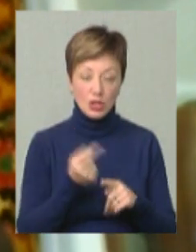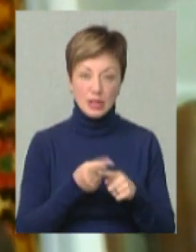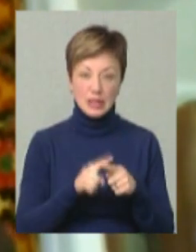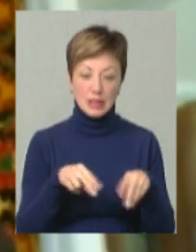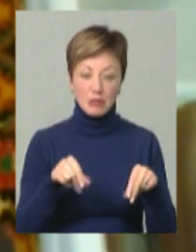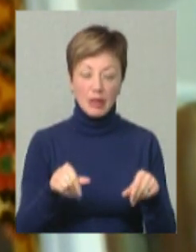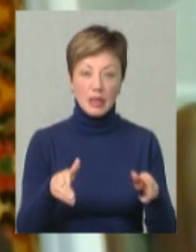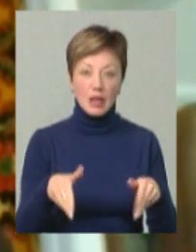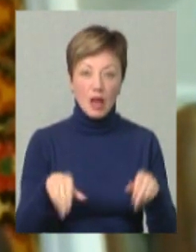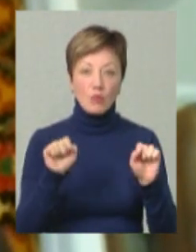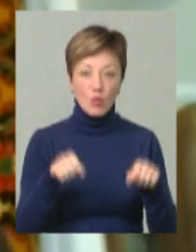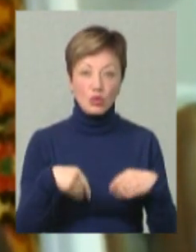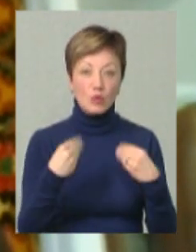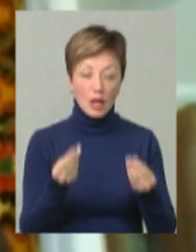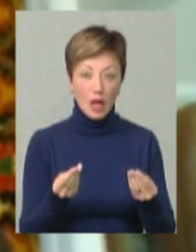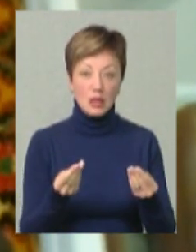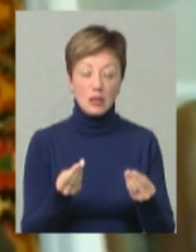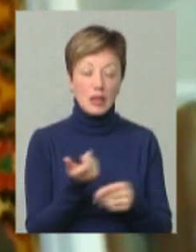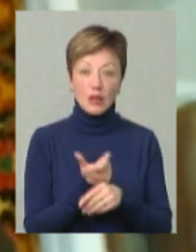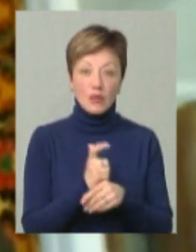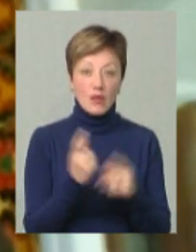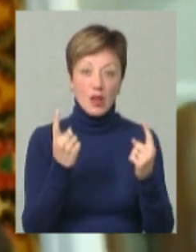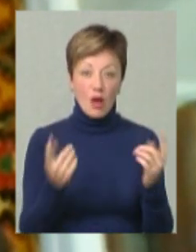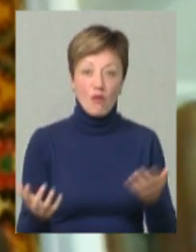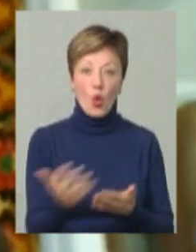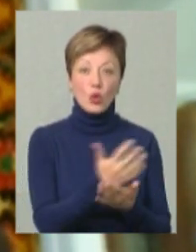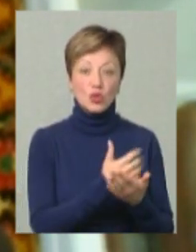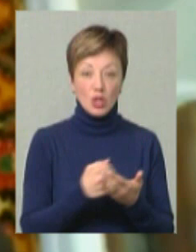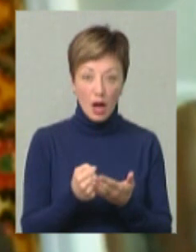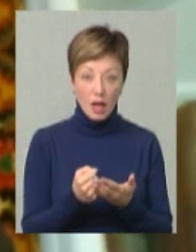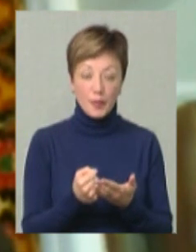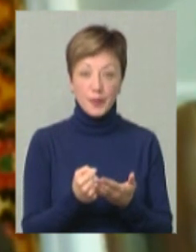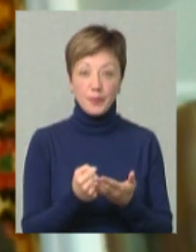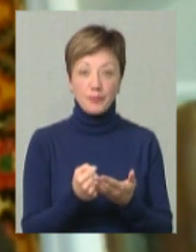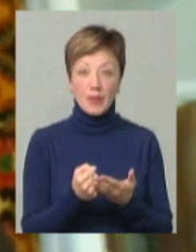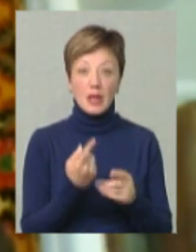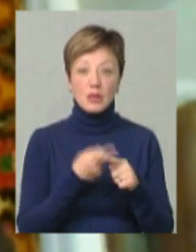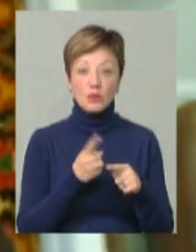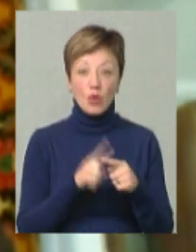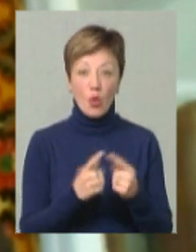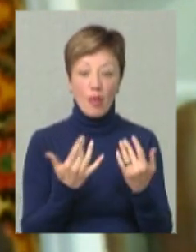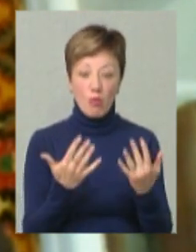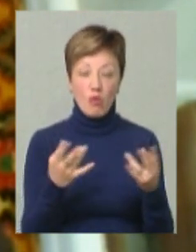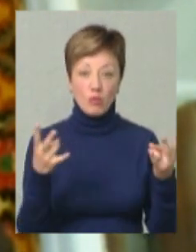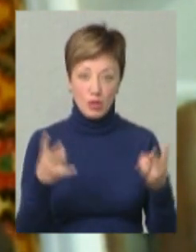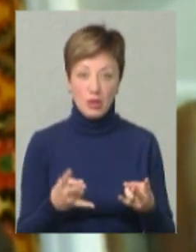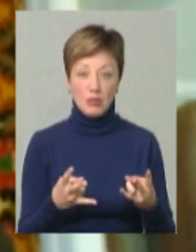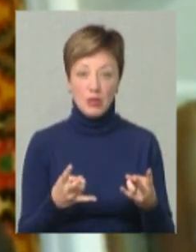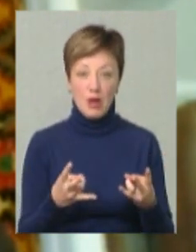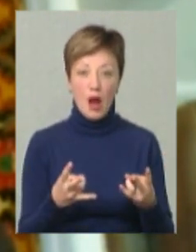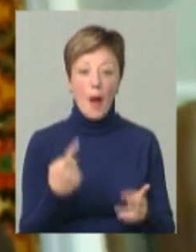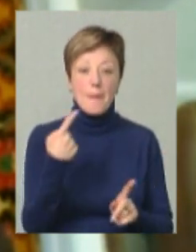земельні ділянки можуть дати неймовірний урожай цього набору, який потрібен.